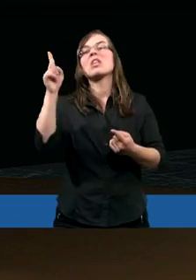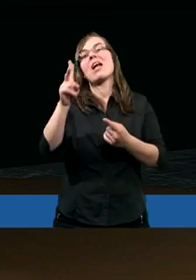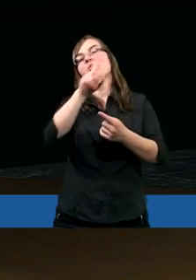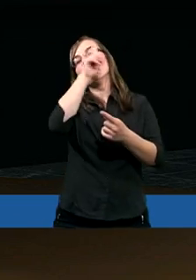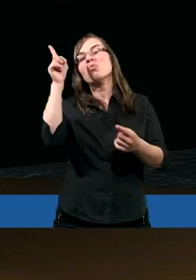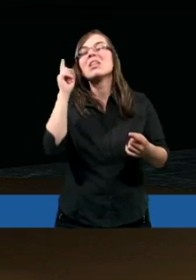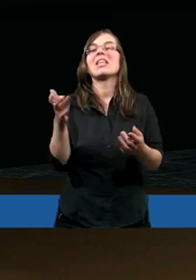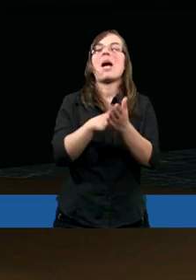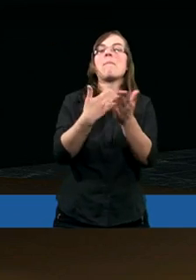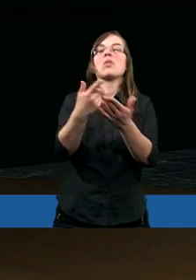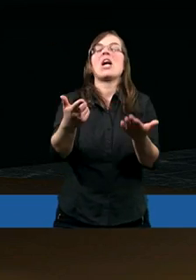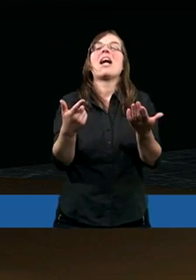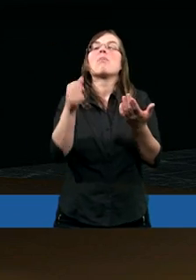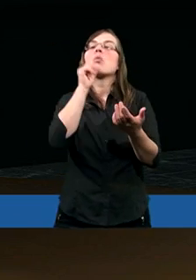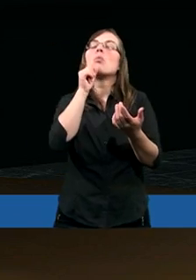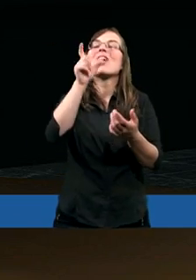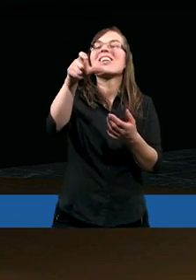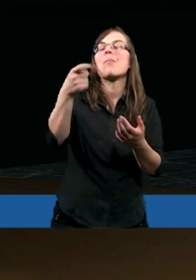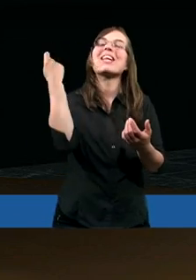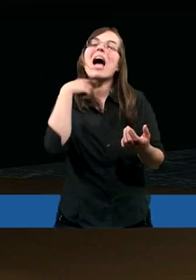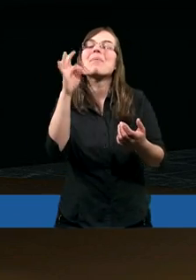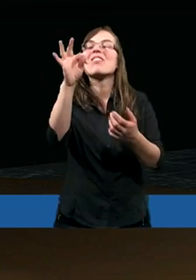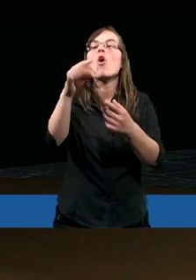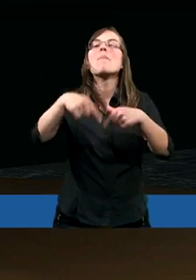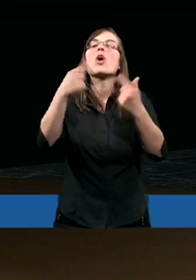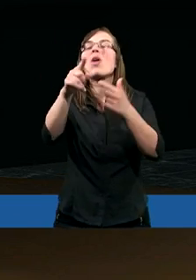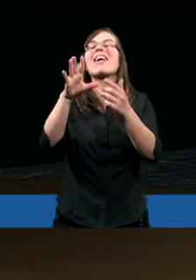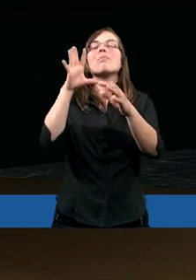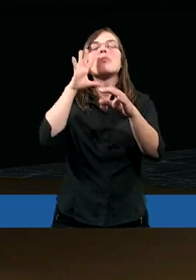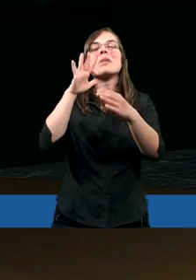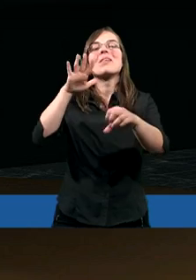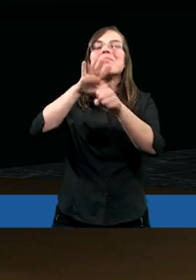kogoś w imię jego przekonań. Niedawno czytałem o pewnym